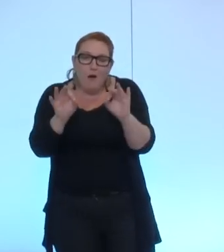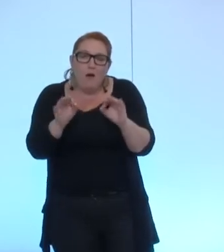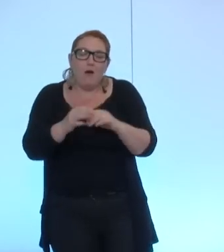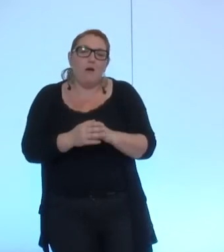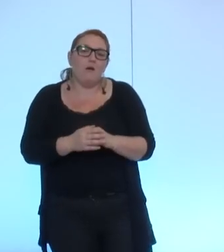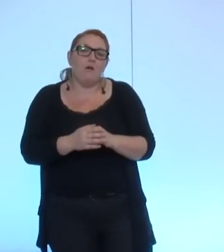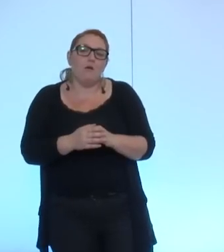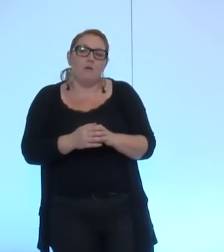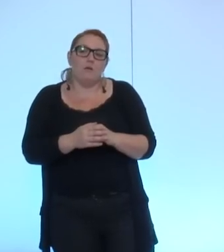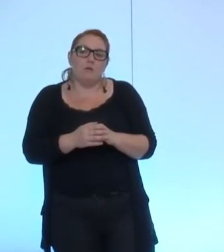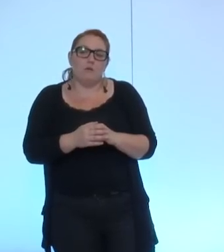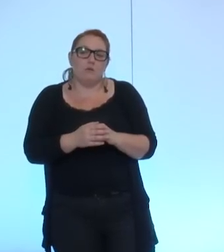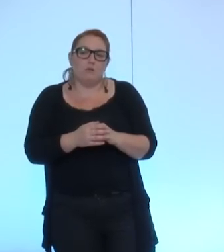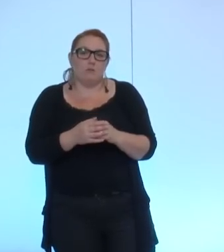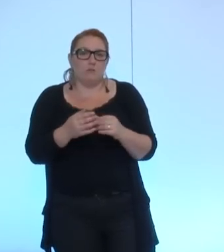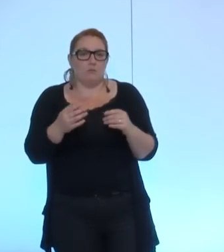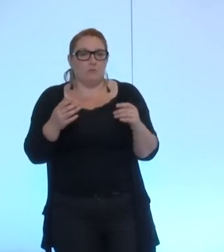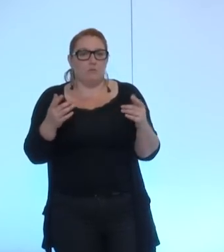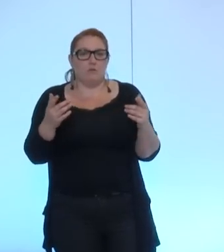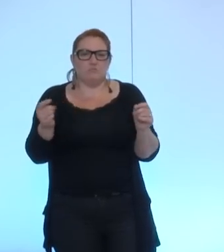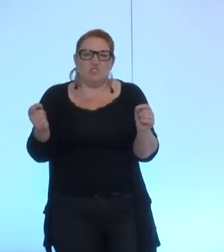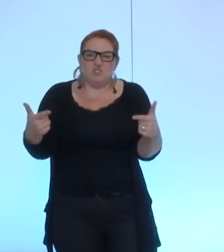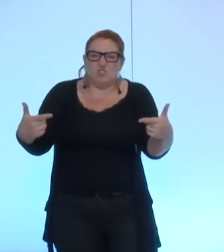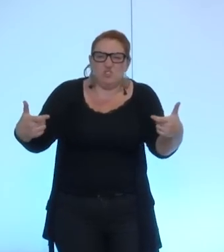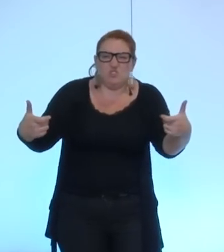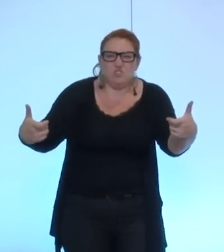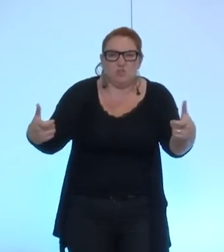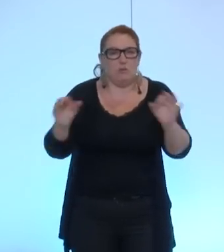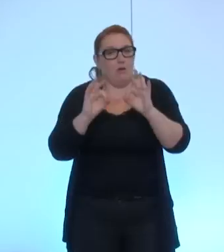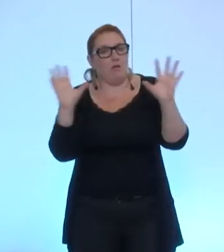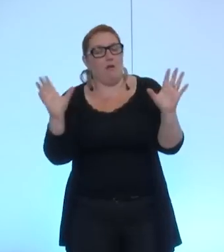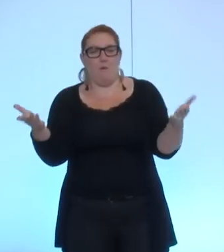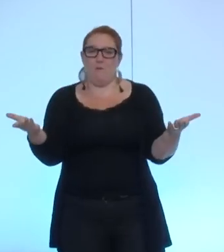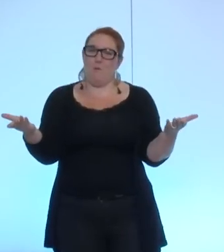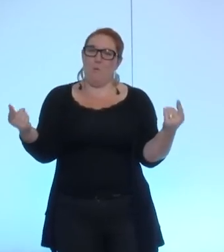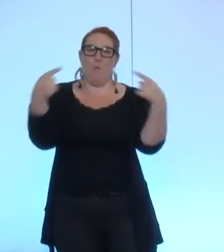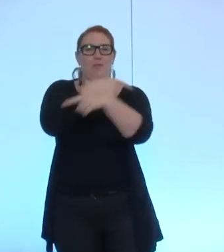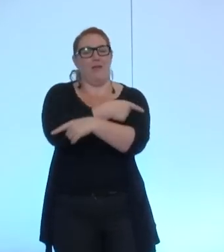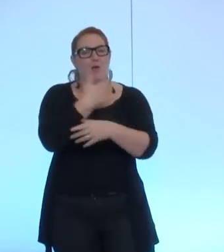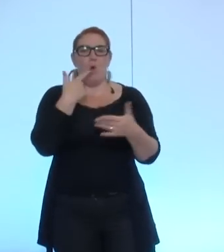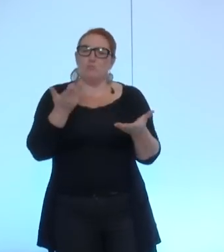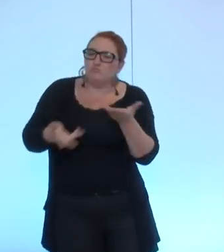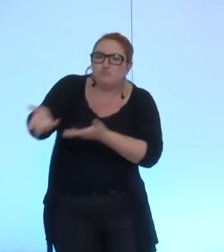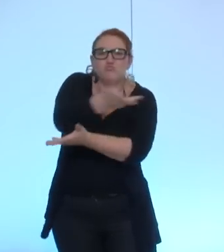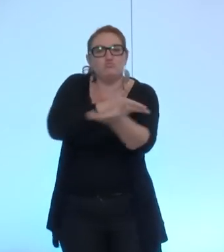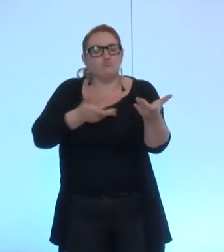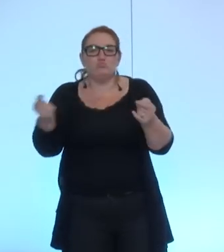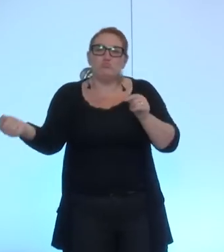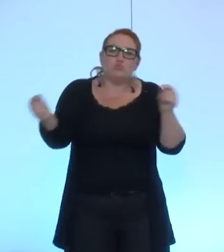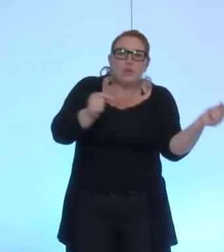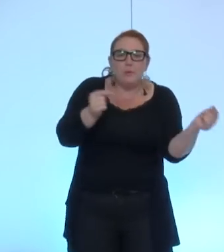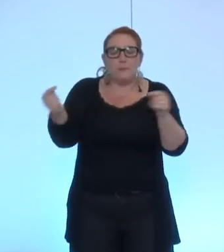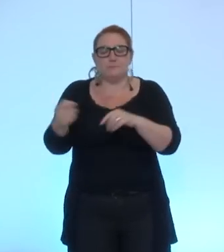à une expression et au débat, lorsque nous allons délibérer sur la création d'un fonds d'aide d'urgence